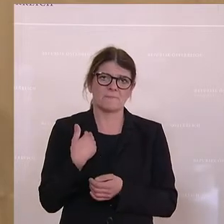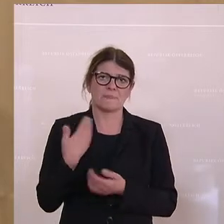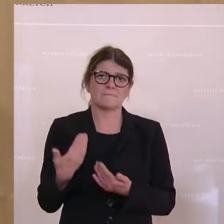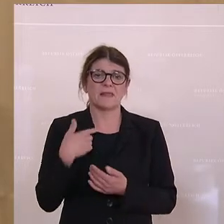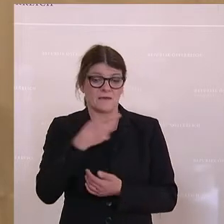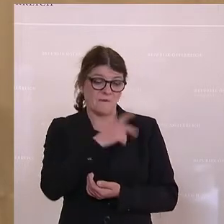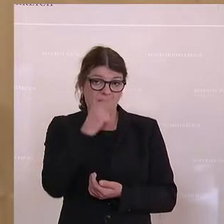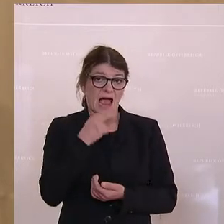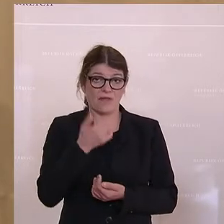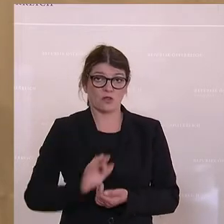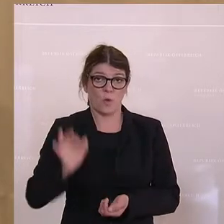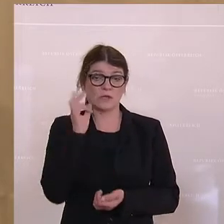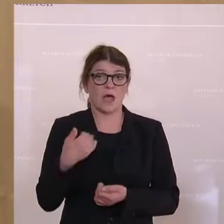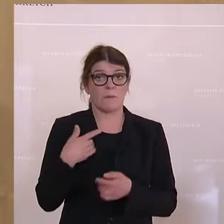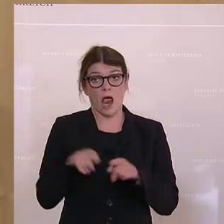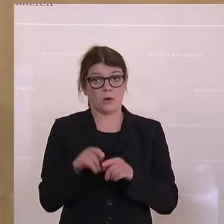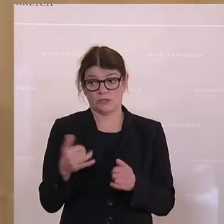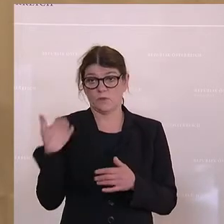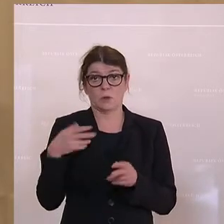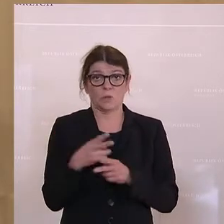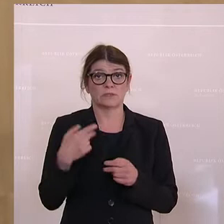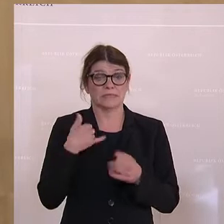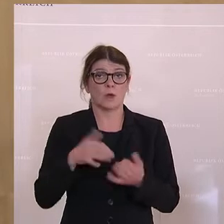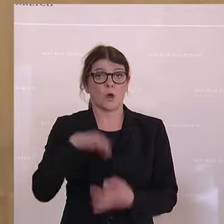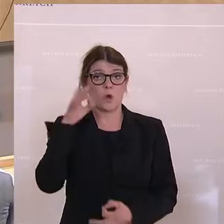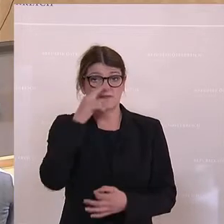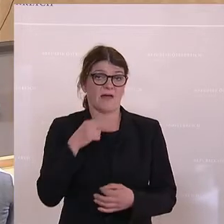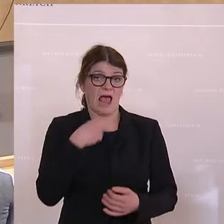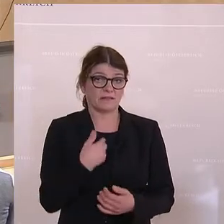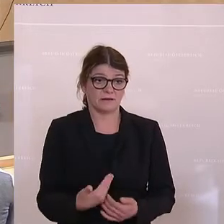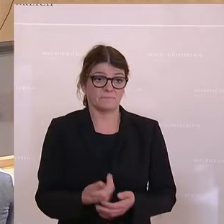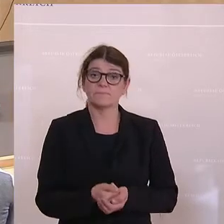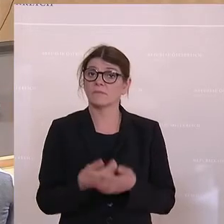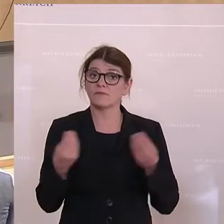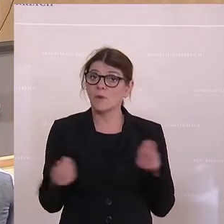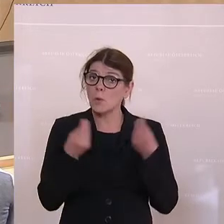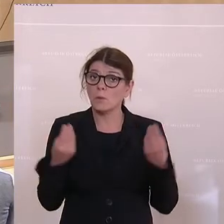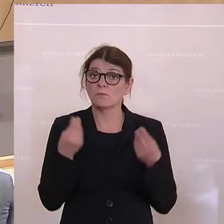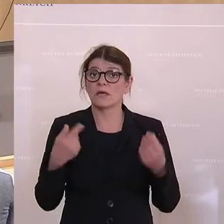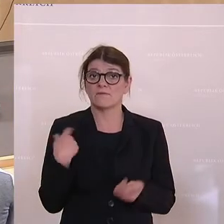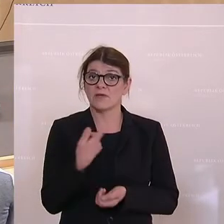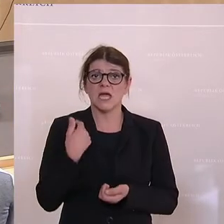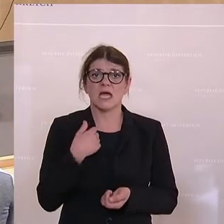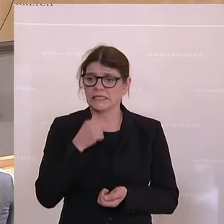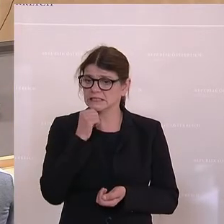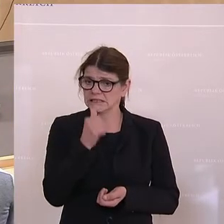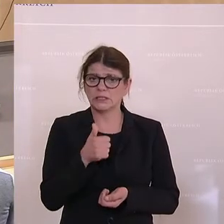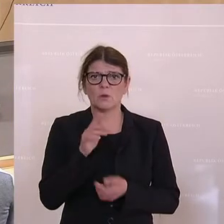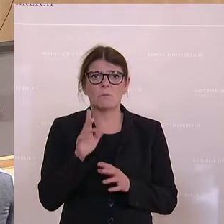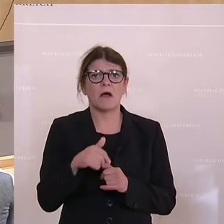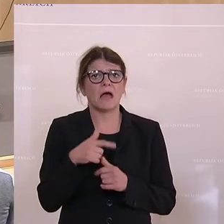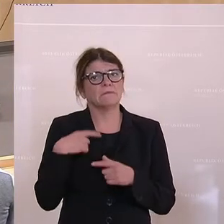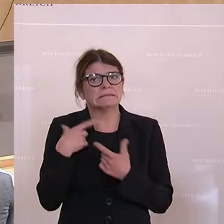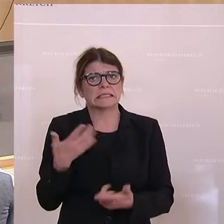einer Tochter, aber als auch jetzt gerade kürzlich gewordener Großvater, weil wir hier nicht über eine Existenzfrage,